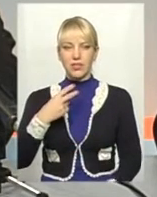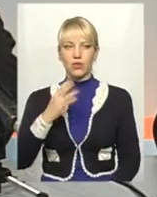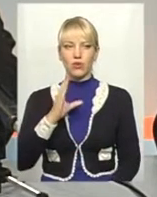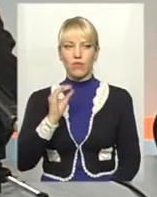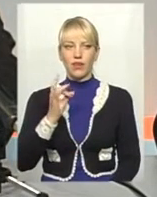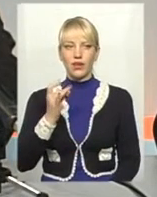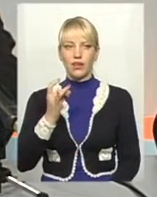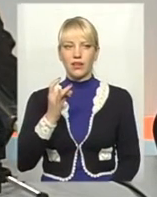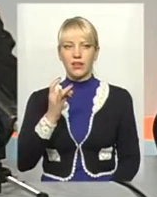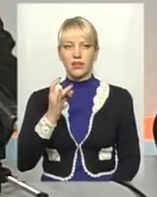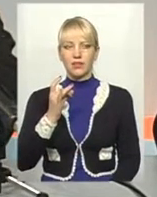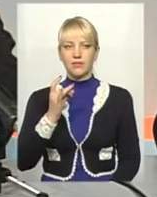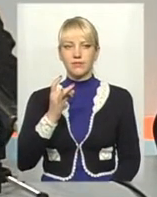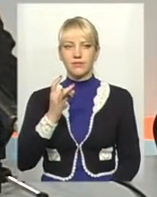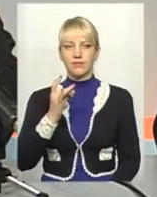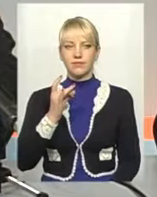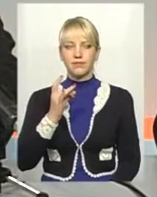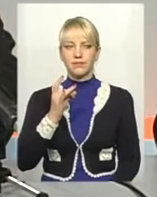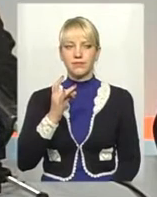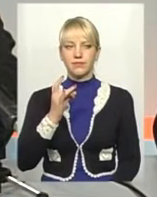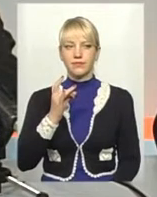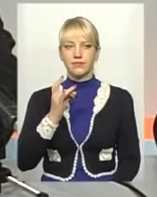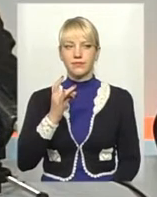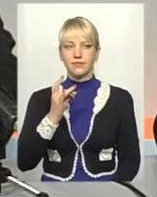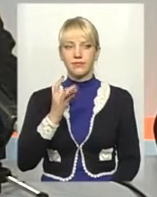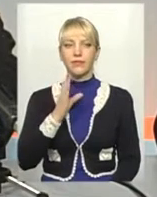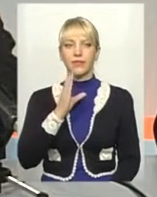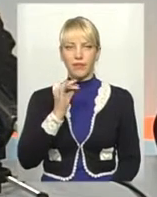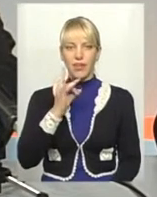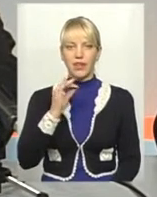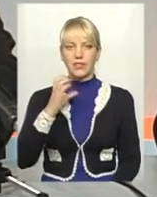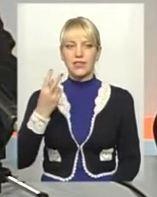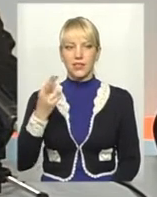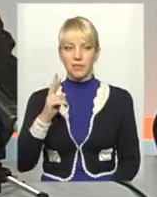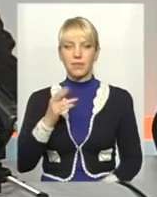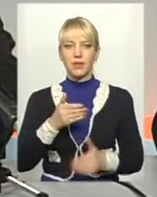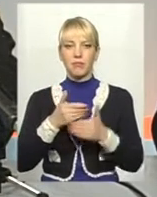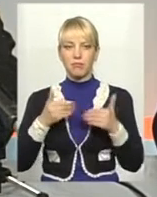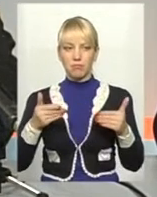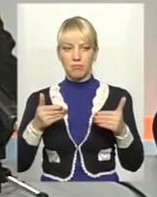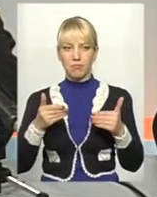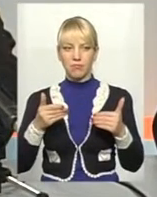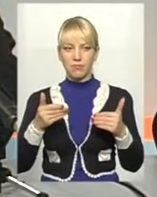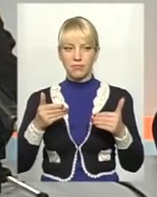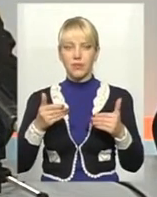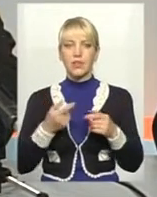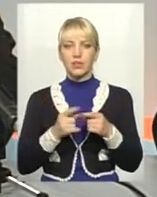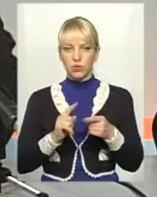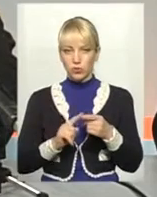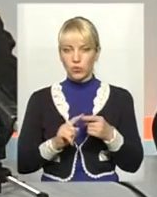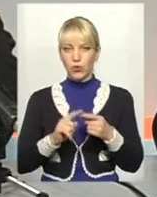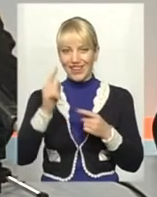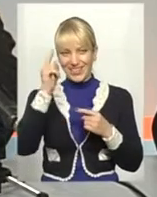ми цю ідею